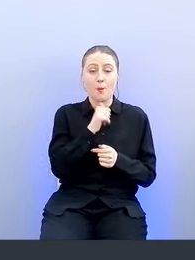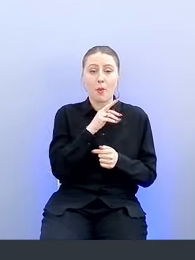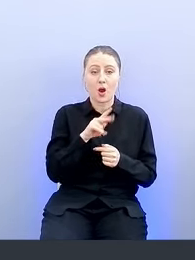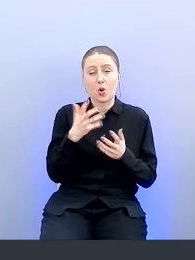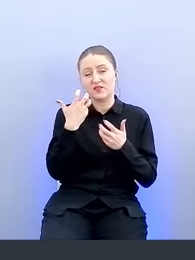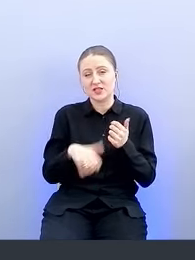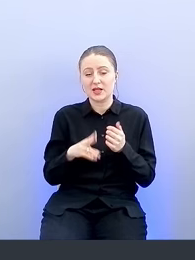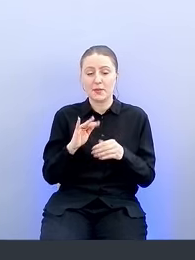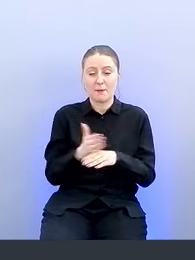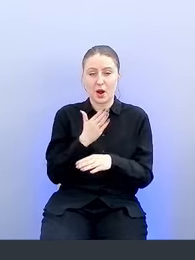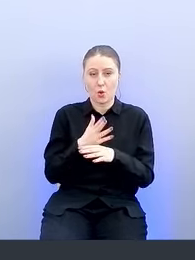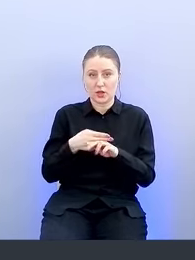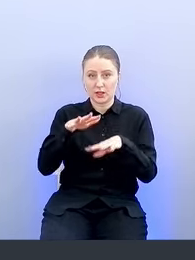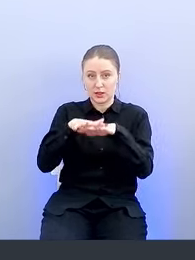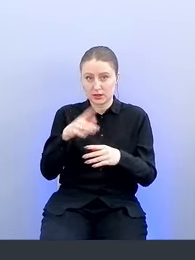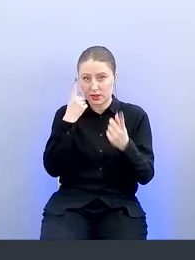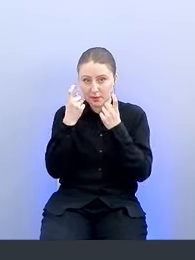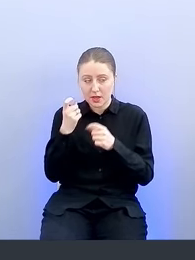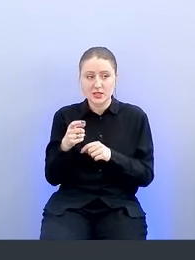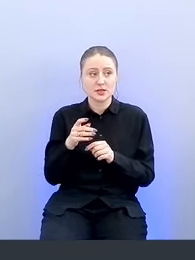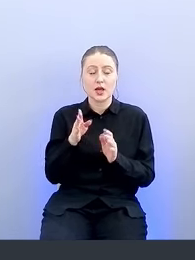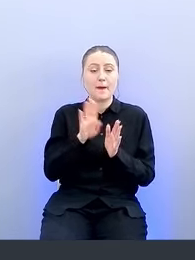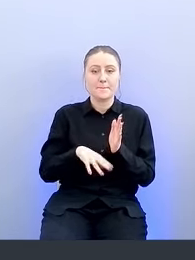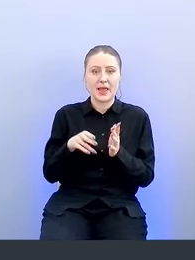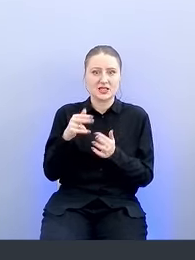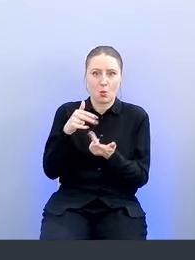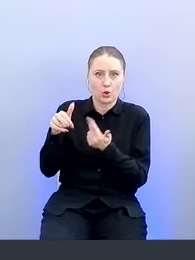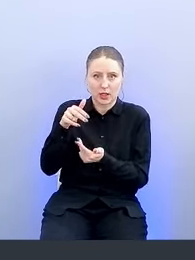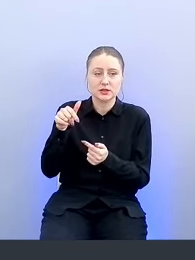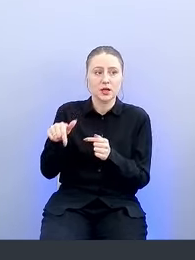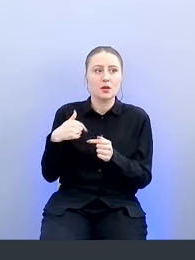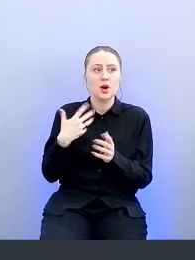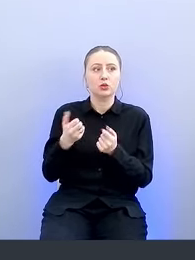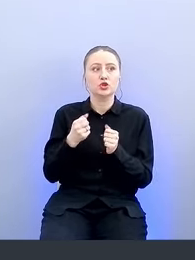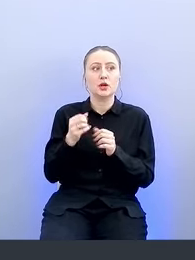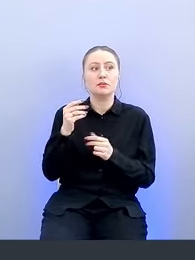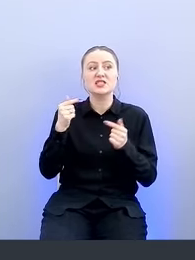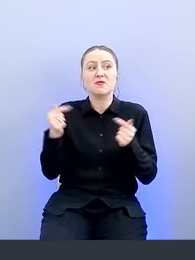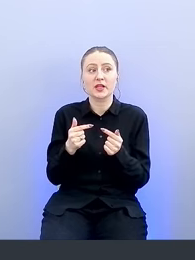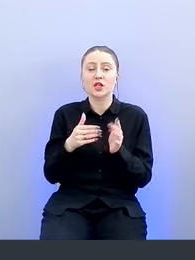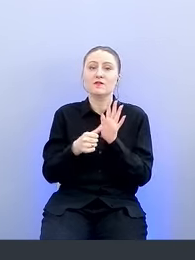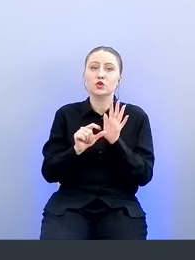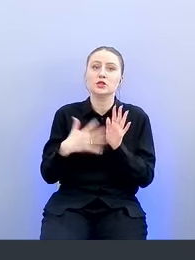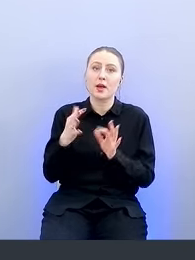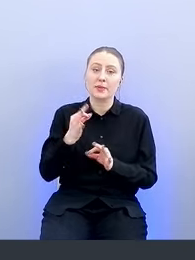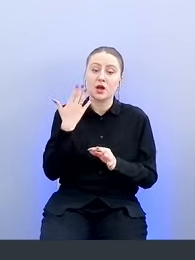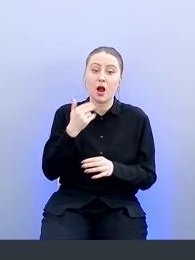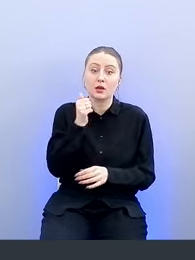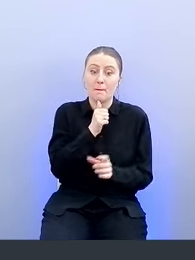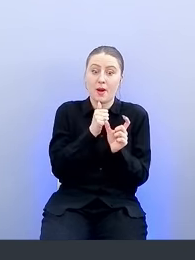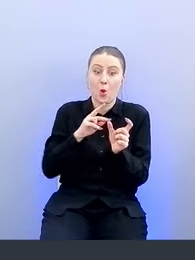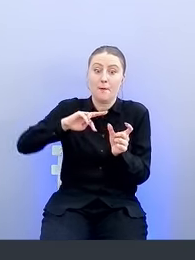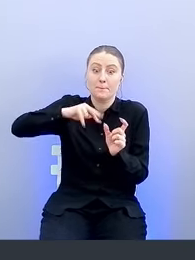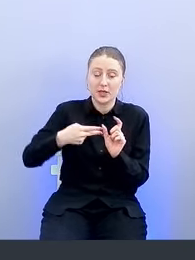прогоне базы без мутации мы получаем совпадение в 6,5%. Но когда мы мутируем пароль, это